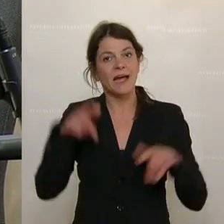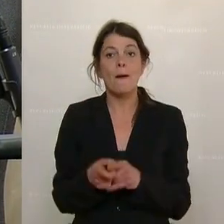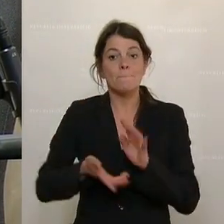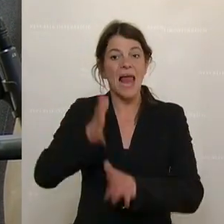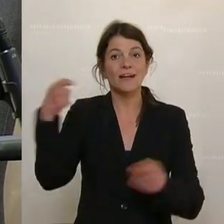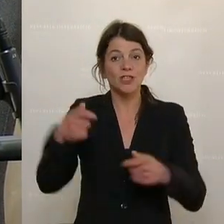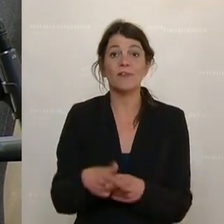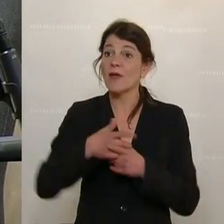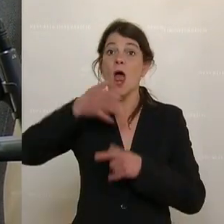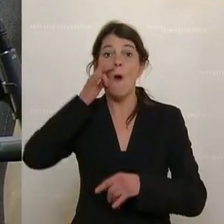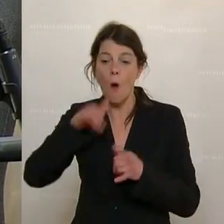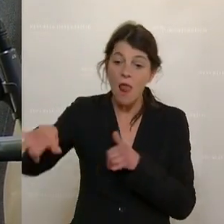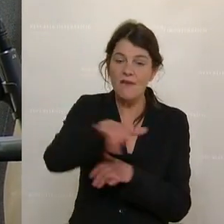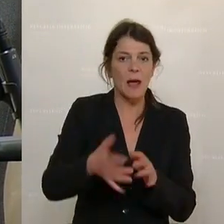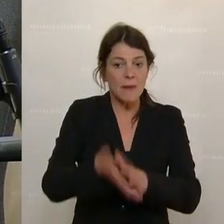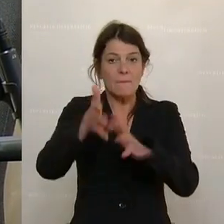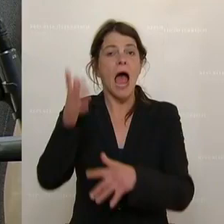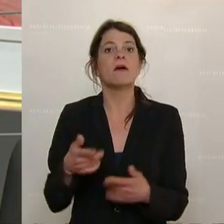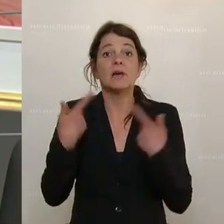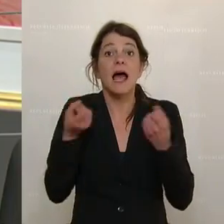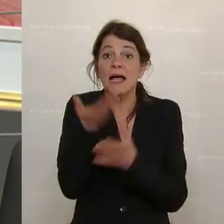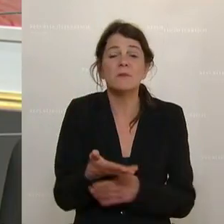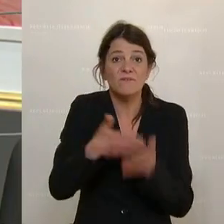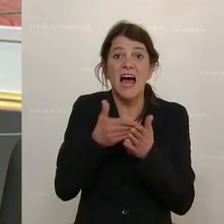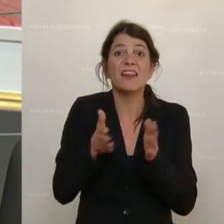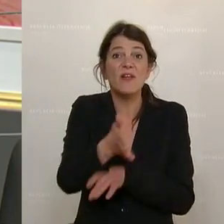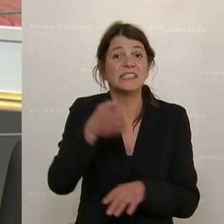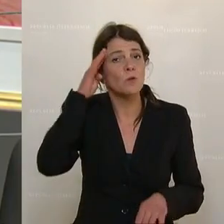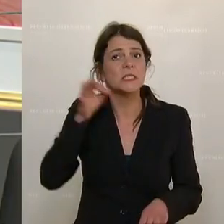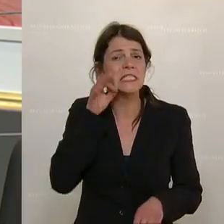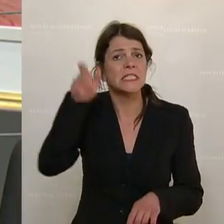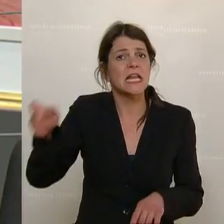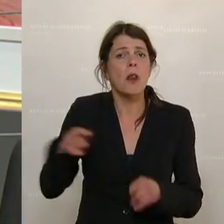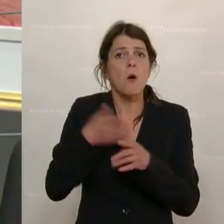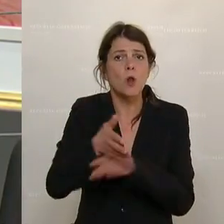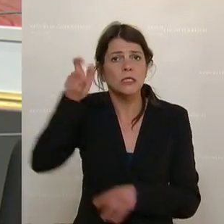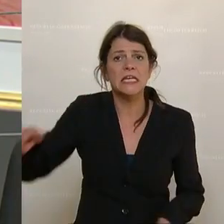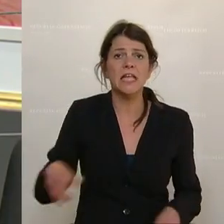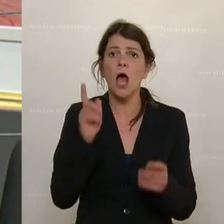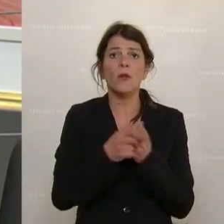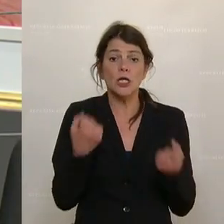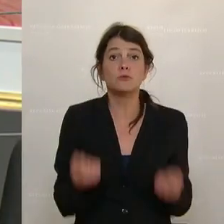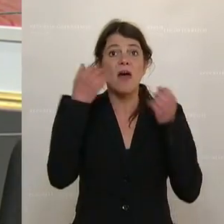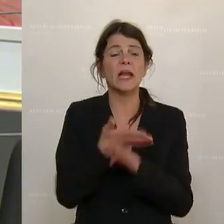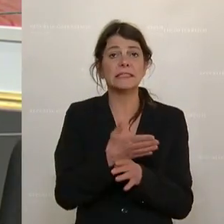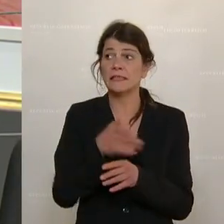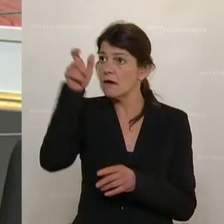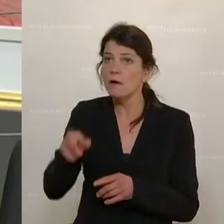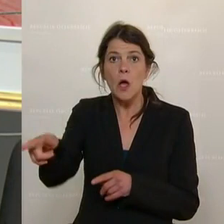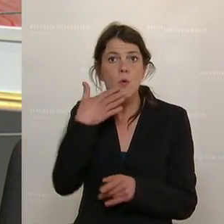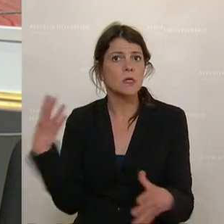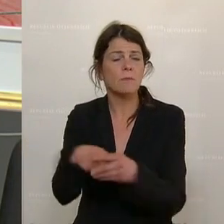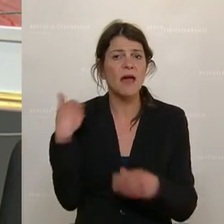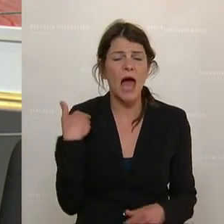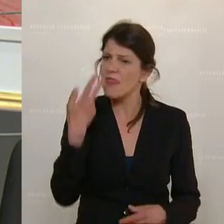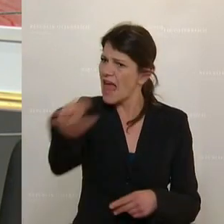gegossen. Das Ergebnis? Weitere verletzte Polizistinnen und Polizisten und ein schwer verletzter Unbeteiligter. Nein, Herr Kollege